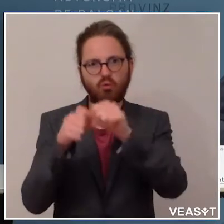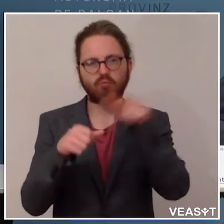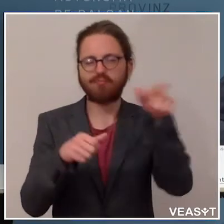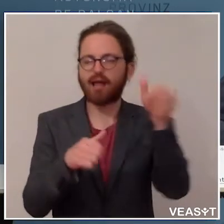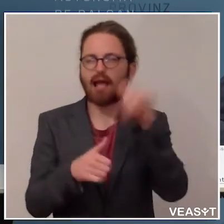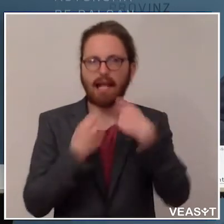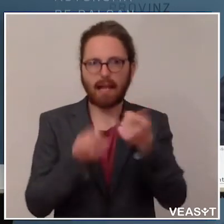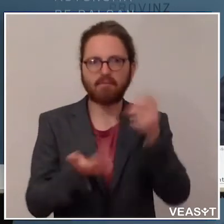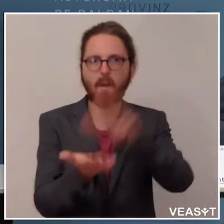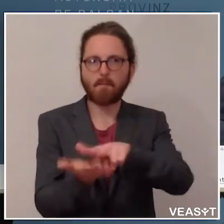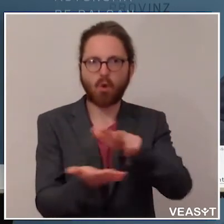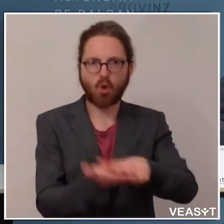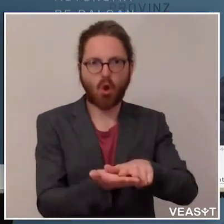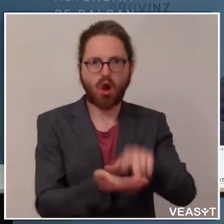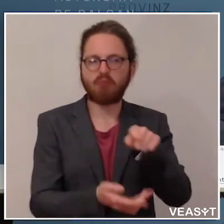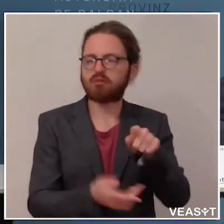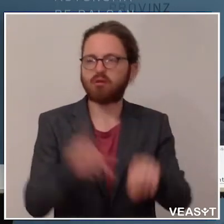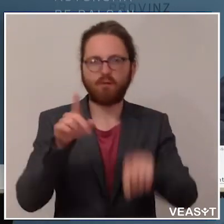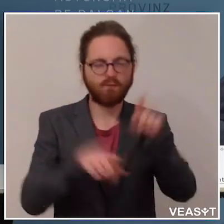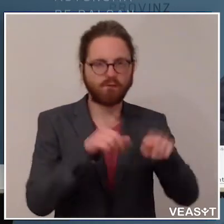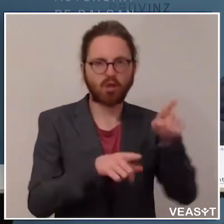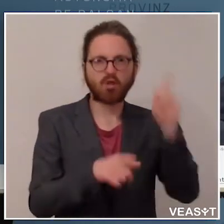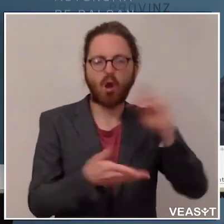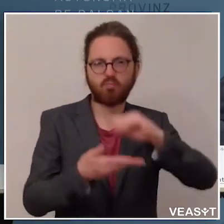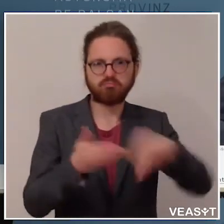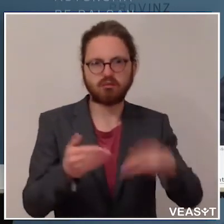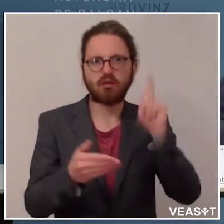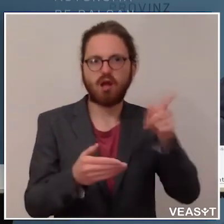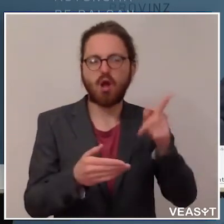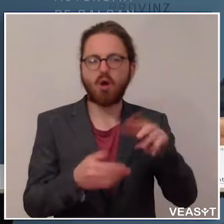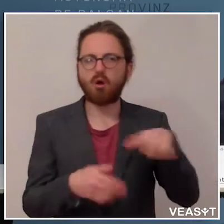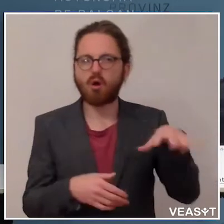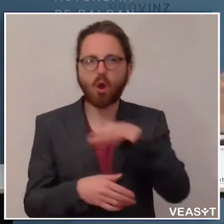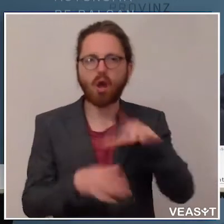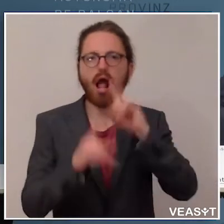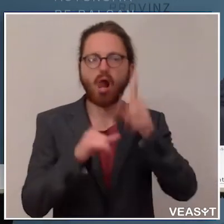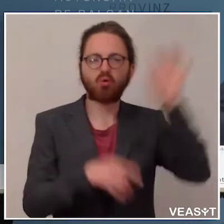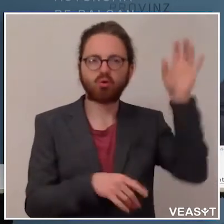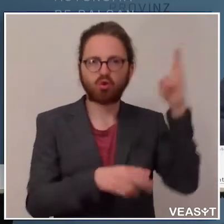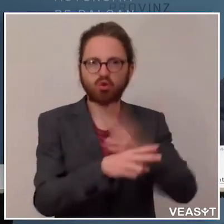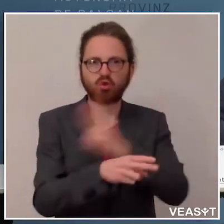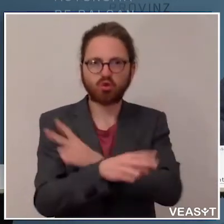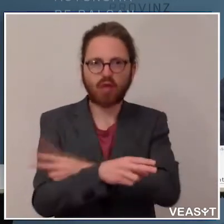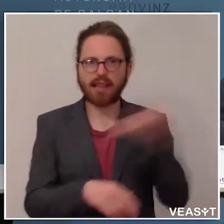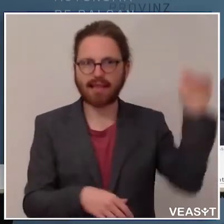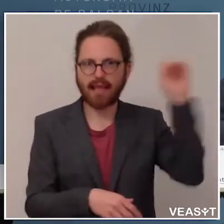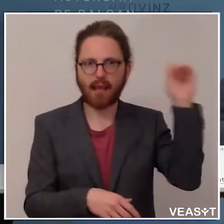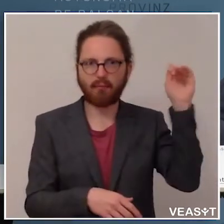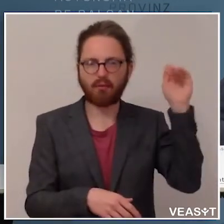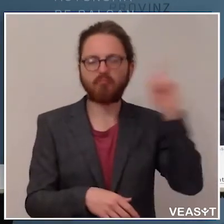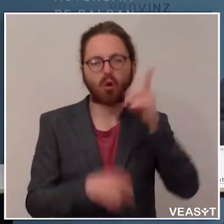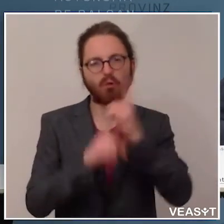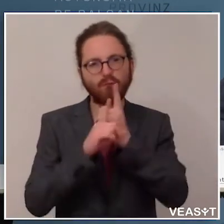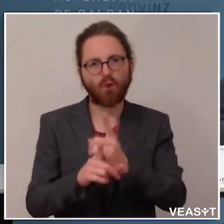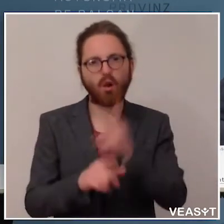gibt, die verschiedenen, die unterzeichnet worden sind, auf lokaler und auf staatlicher Ebene und auch auf die noch folgenden, auch gerade